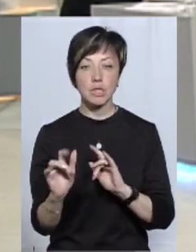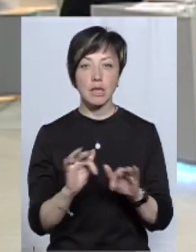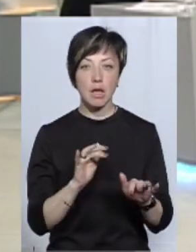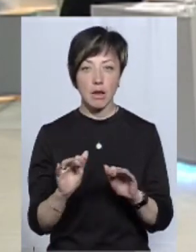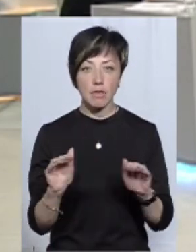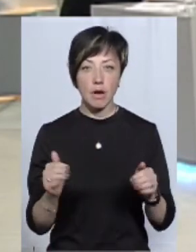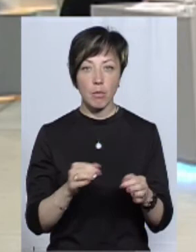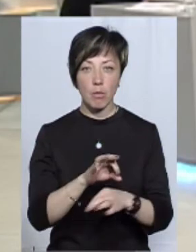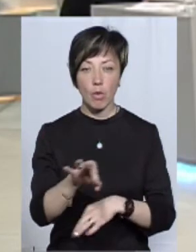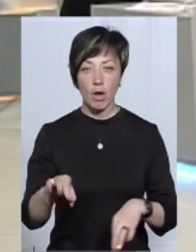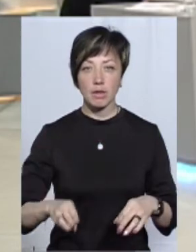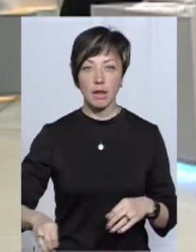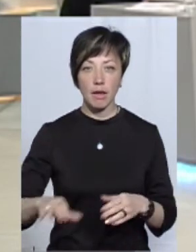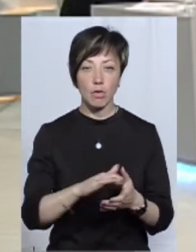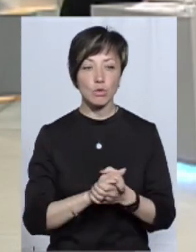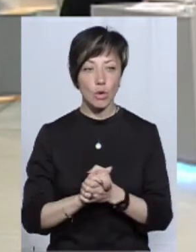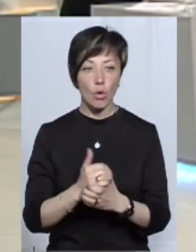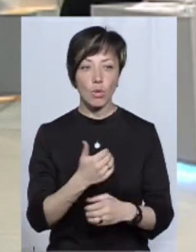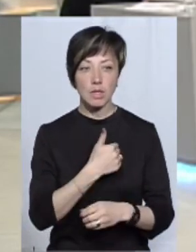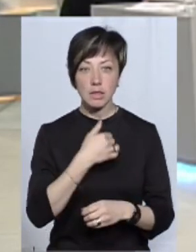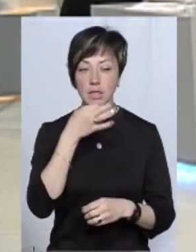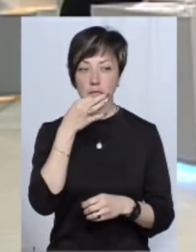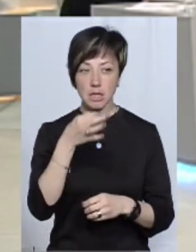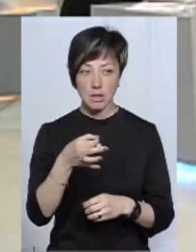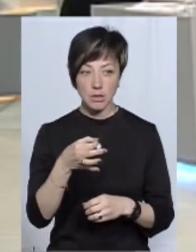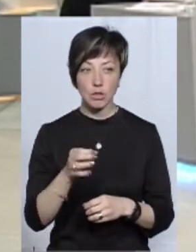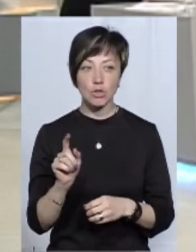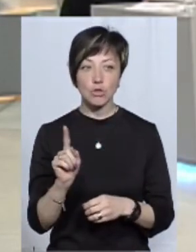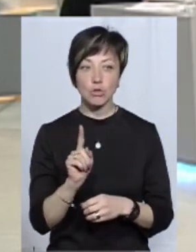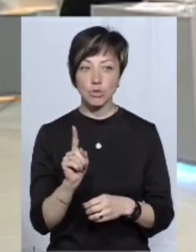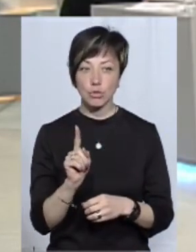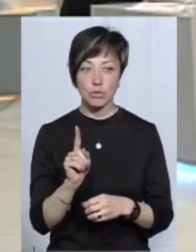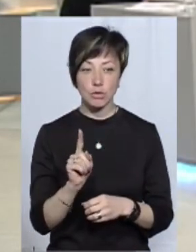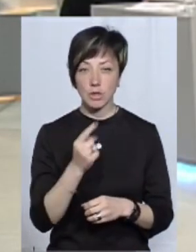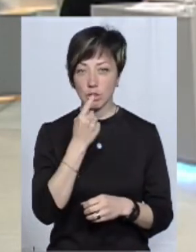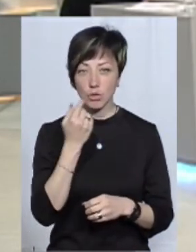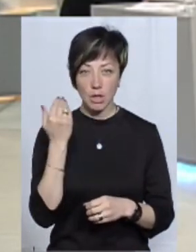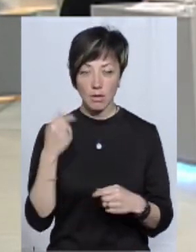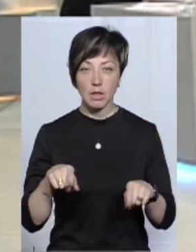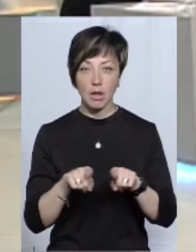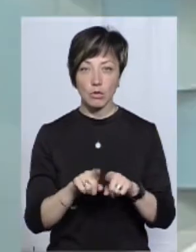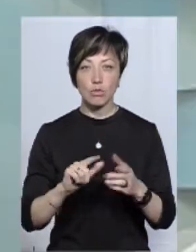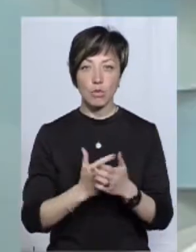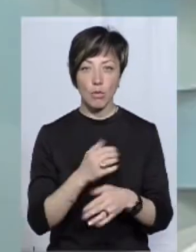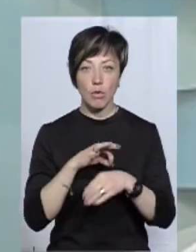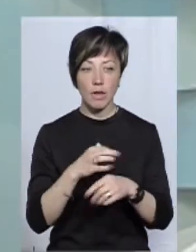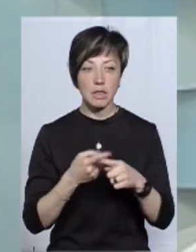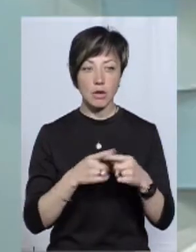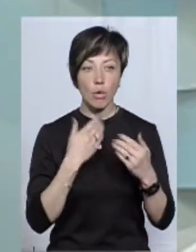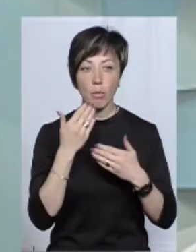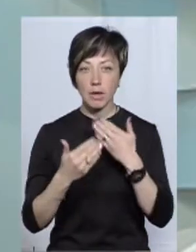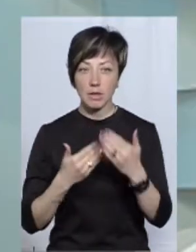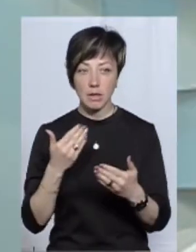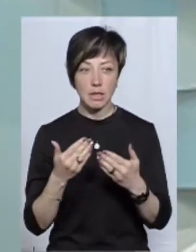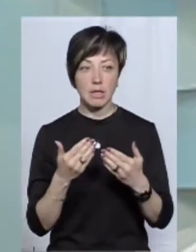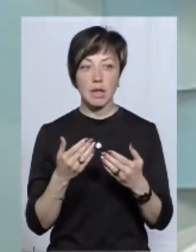проводилися в рамках проєкту Європейського Союзу. І хотілося б зазначити, що нещодавно також ми знову провели це опитування, вже,